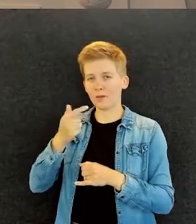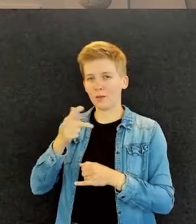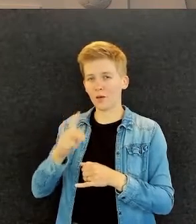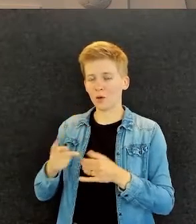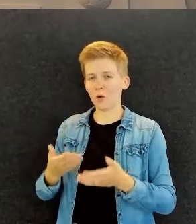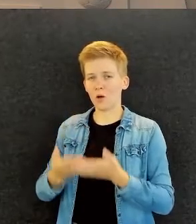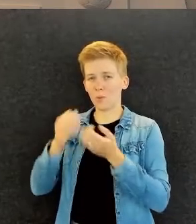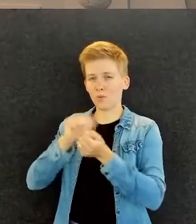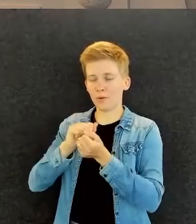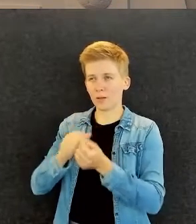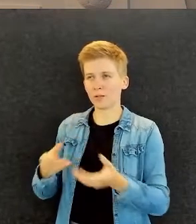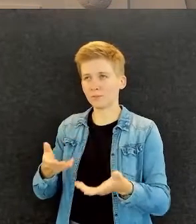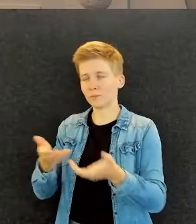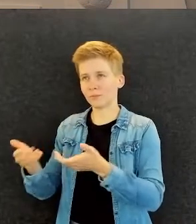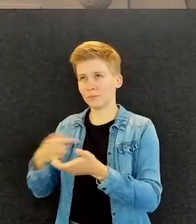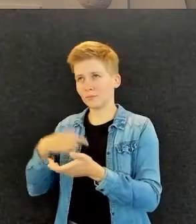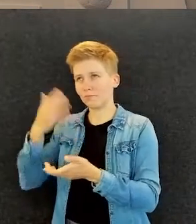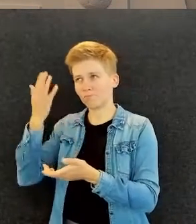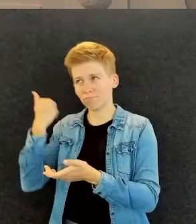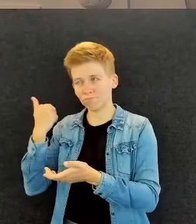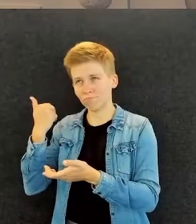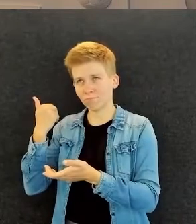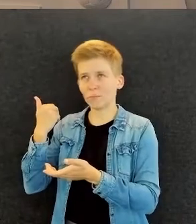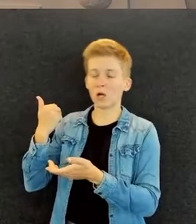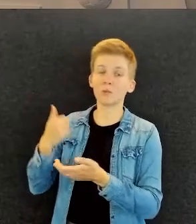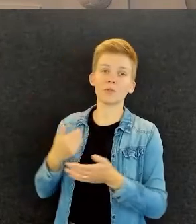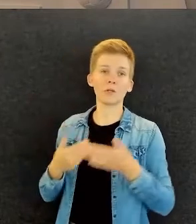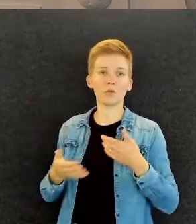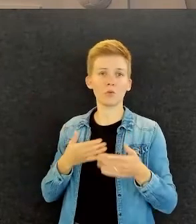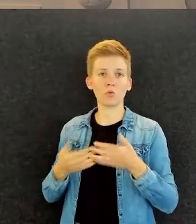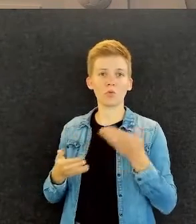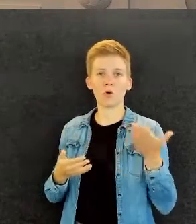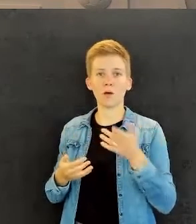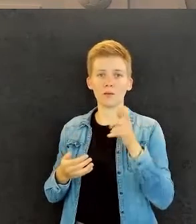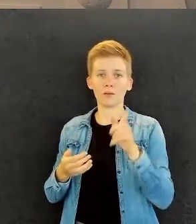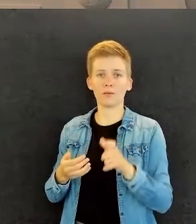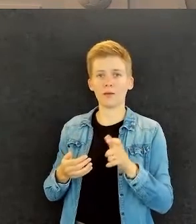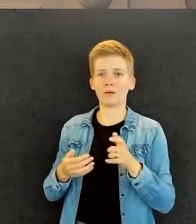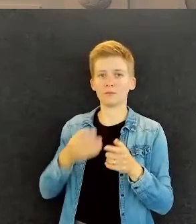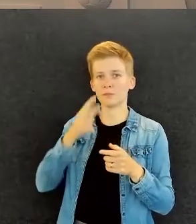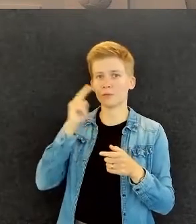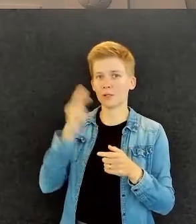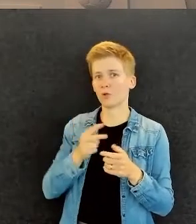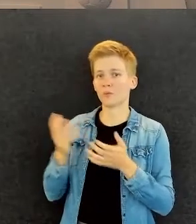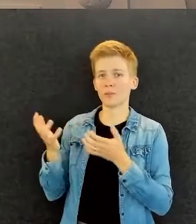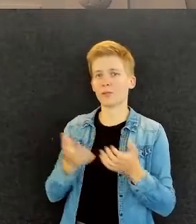jotta hän pystyy käyttämään niitä samalla tavalla. Että tällä tavalla työnantajan näkökulmasta, niin me tarvitaan ne samat välineet kuin kaikille muillekin.